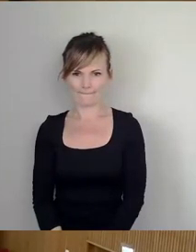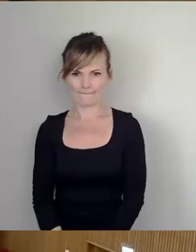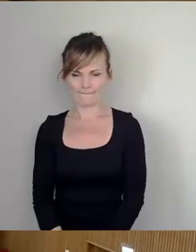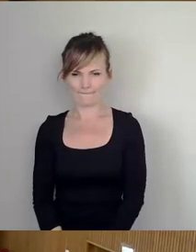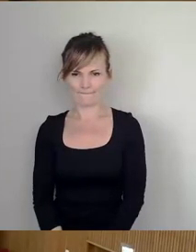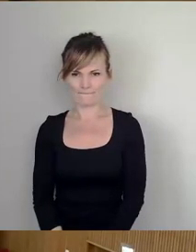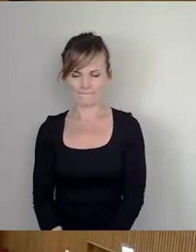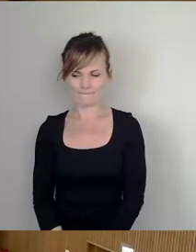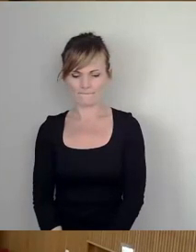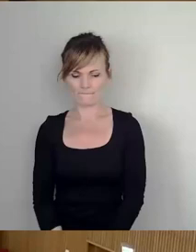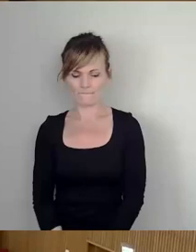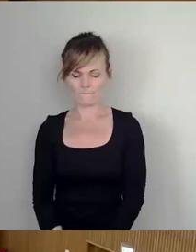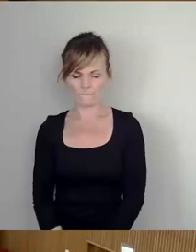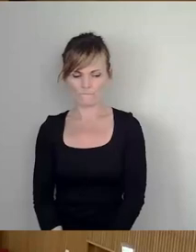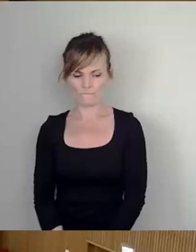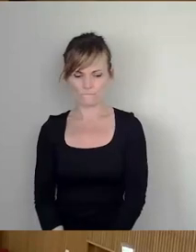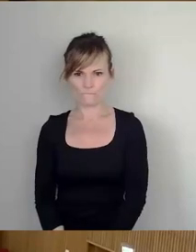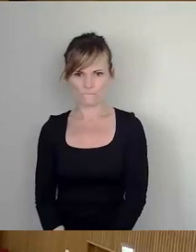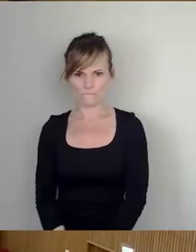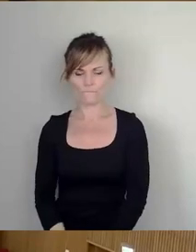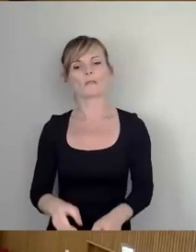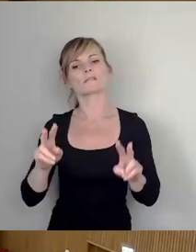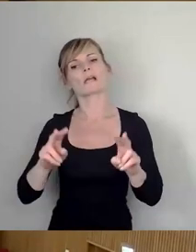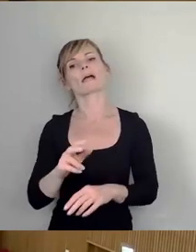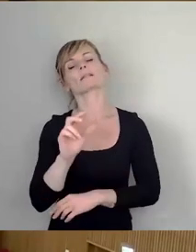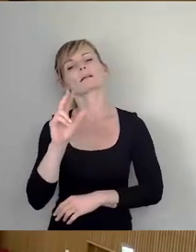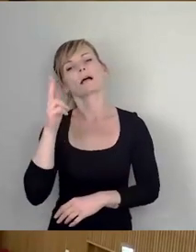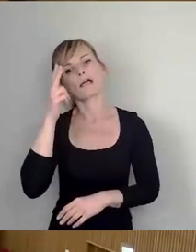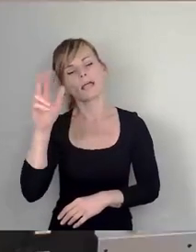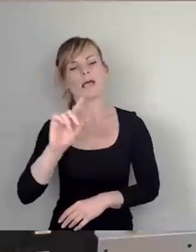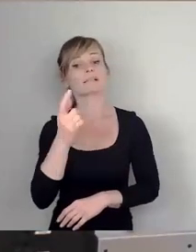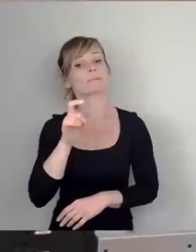Sehr geehrter Herr Erster Bürgermeister, liebe Kolleginnen und Kollegen,